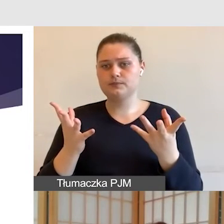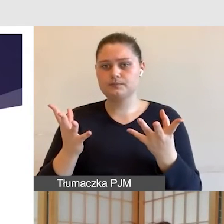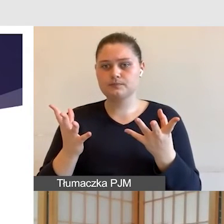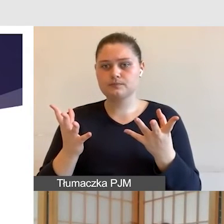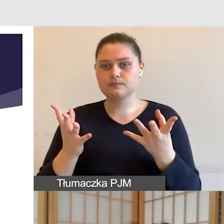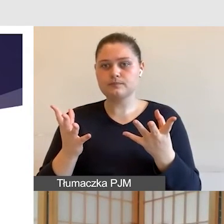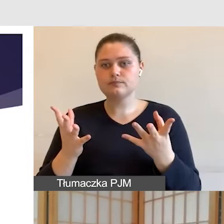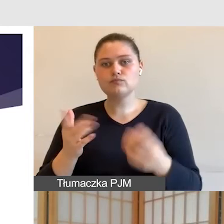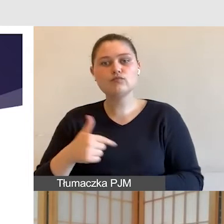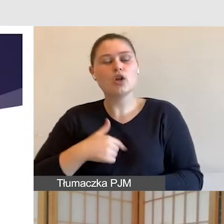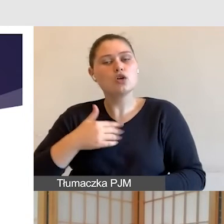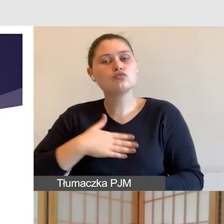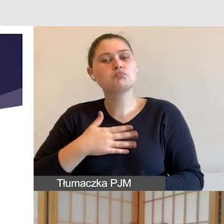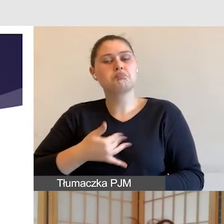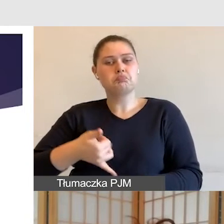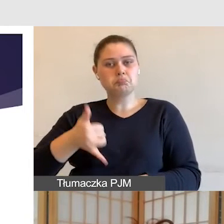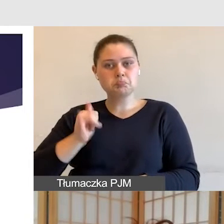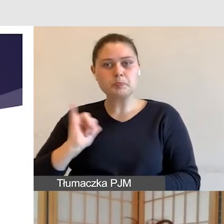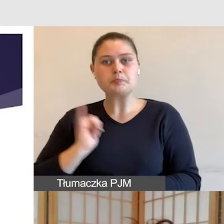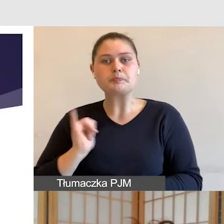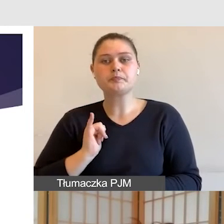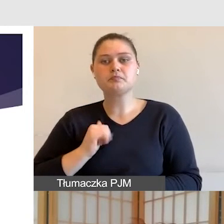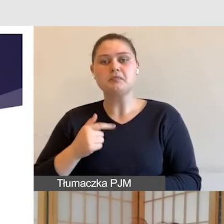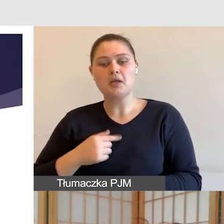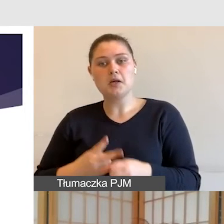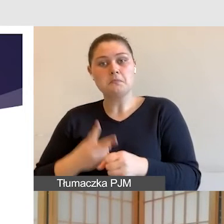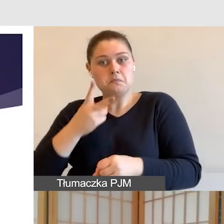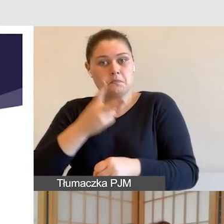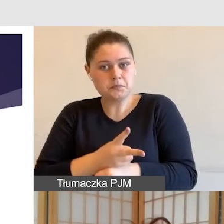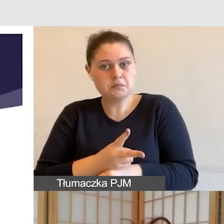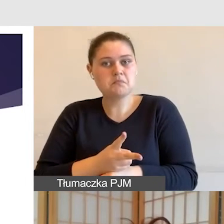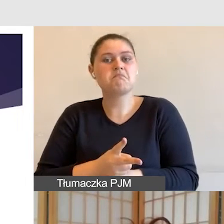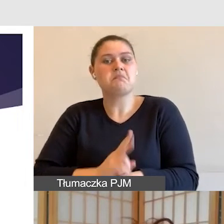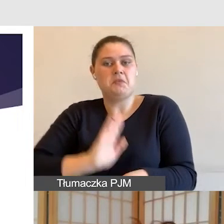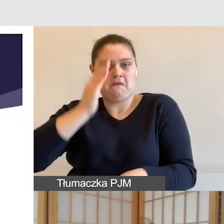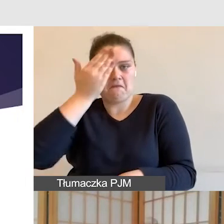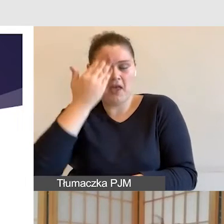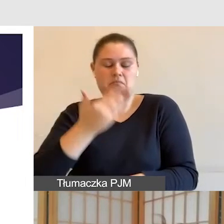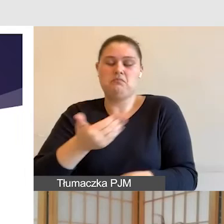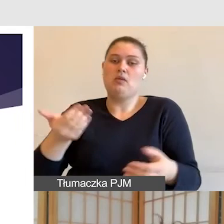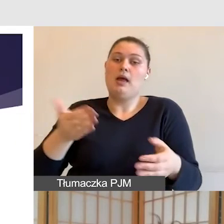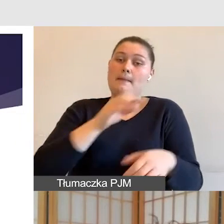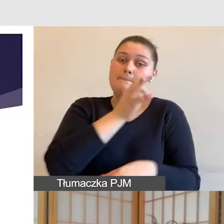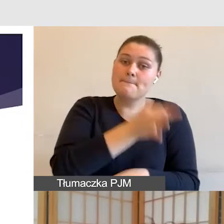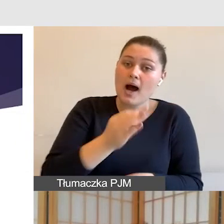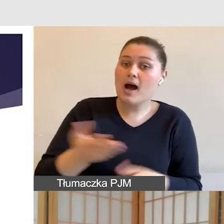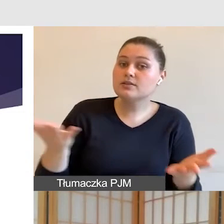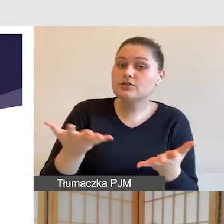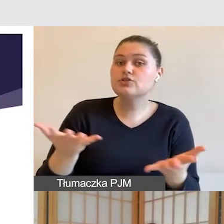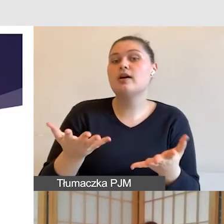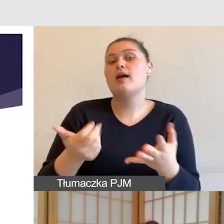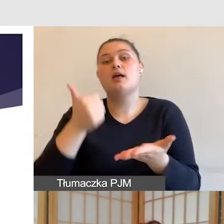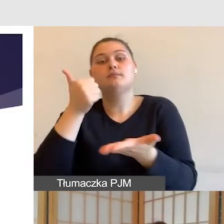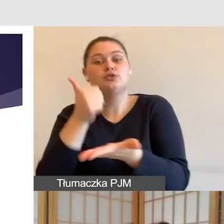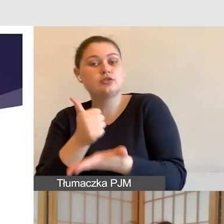poczucie takiego komfortu, że jak znajdę się w tym miejscu, to będę wiedziała, gdzie jest parking, jak dojść na przykład do przystanku